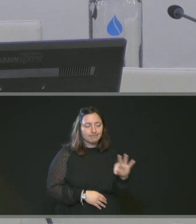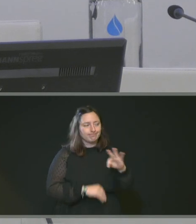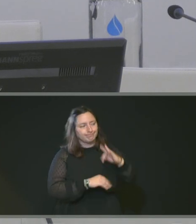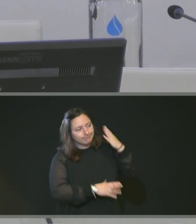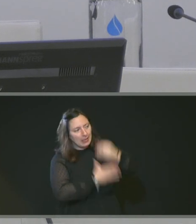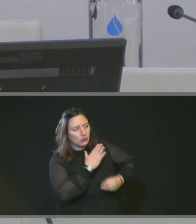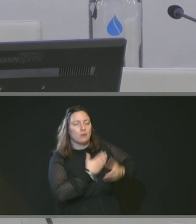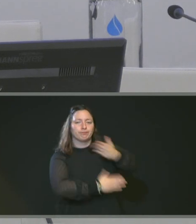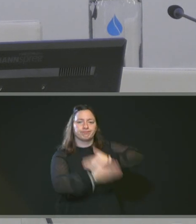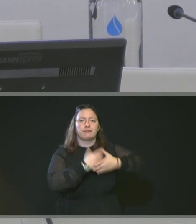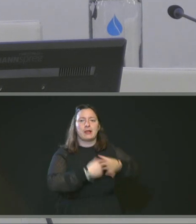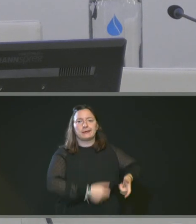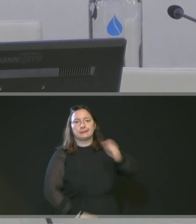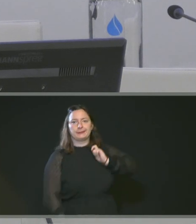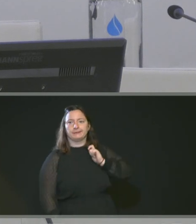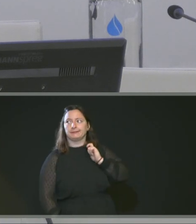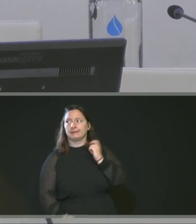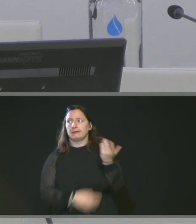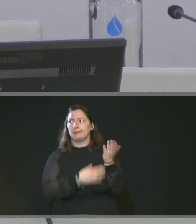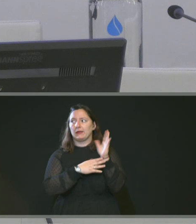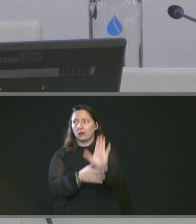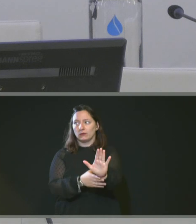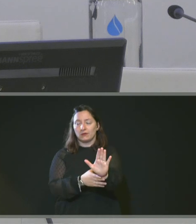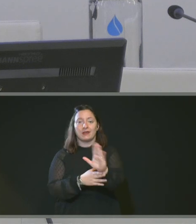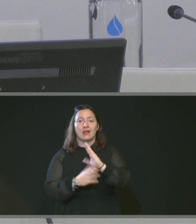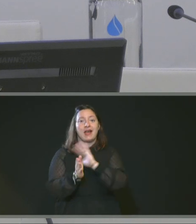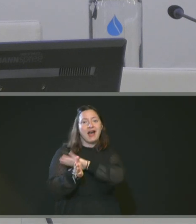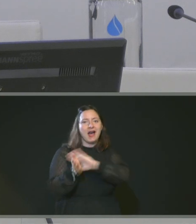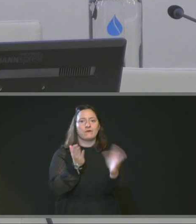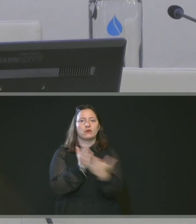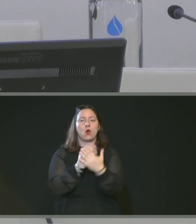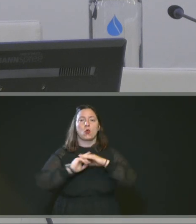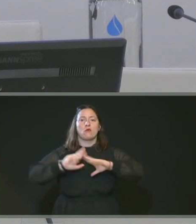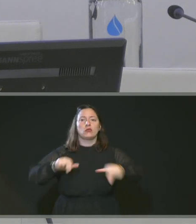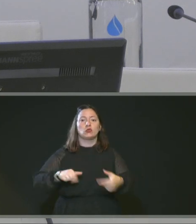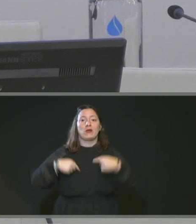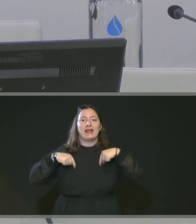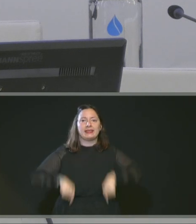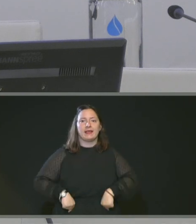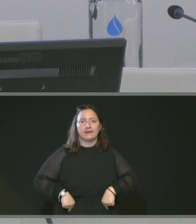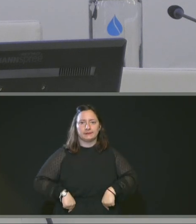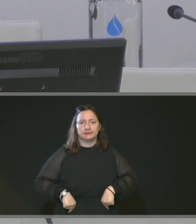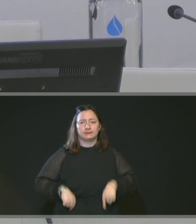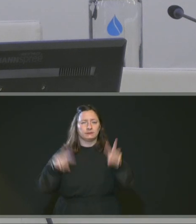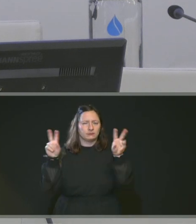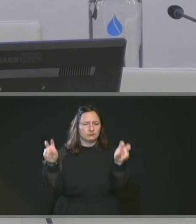pas disponible. Donc, c'est l'avenant, en fait, à la Convention de financement avec l'État dans ce qu'on appelle